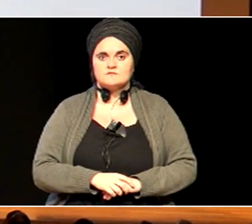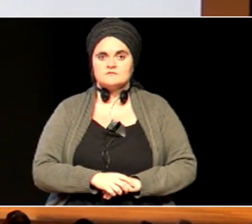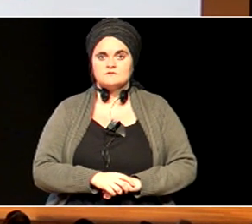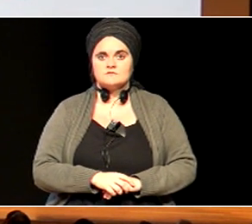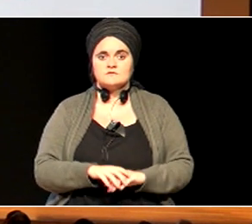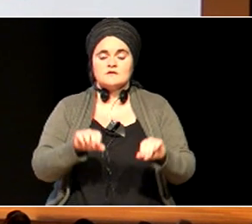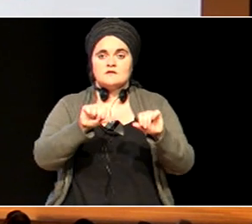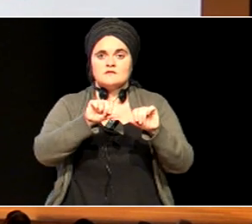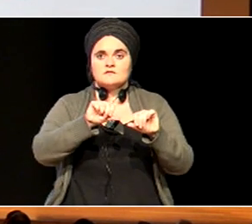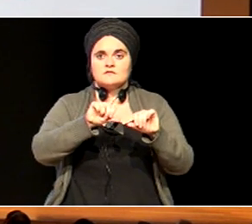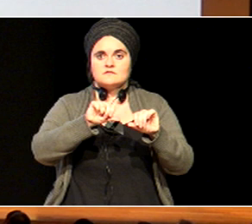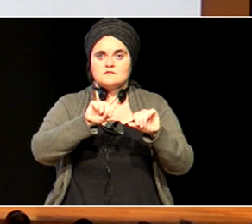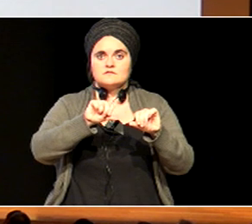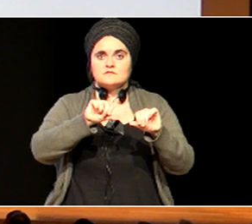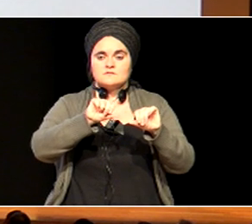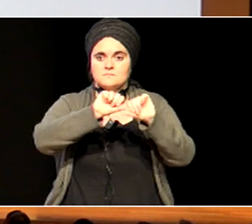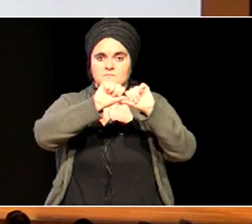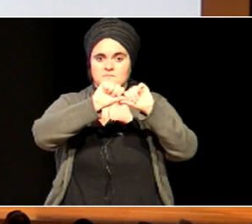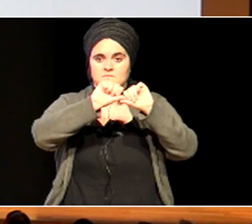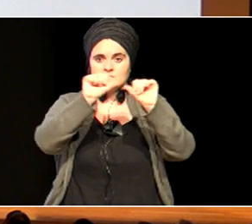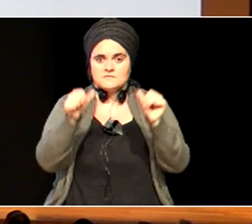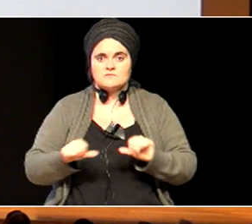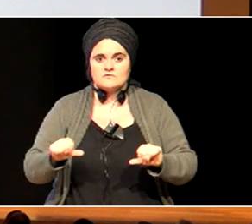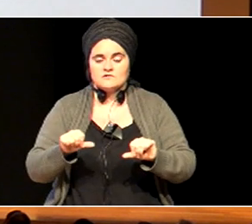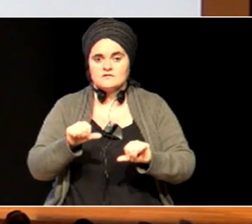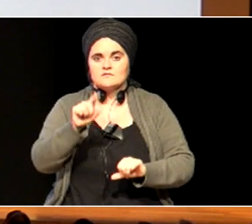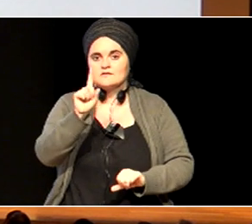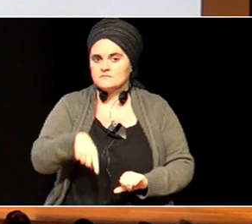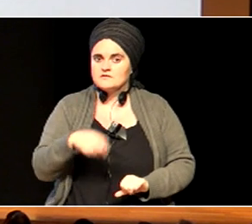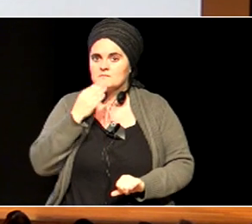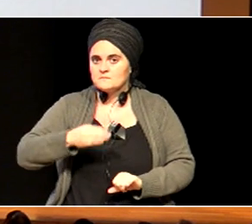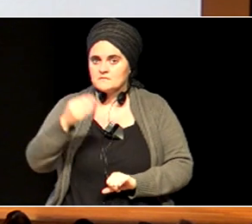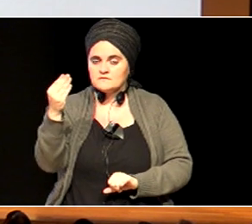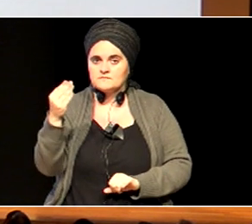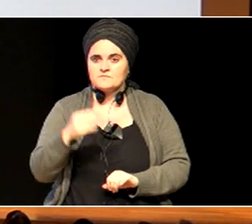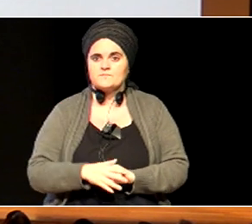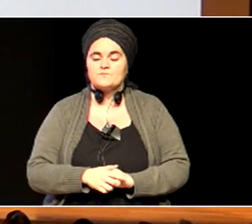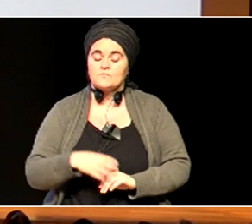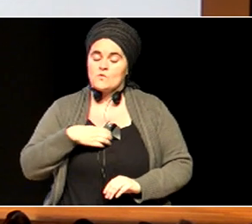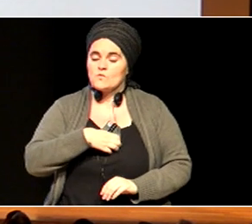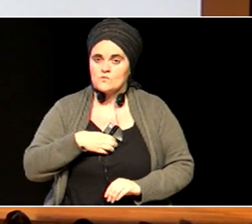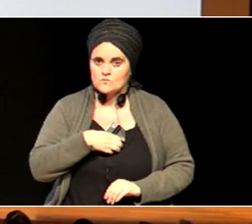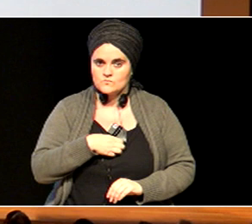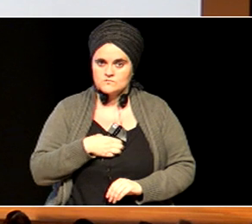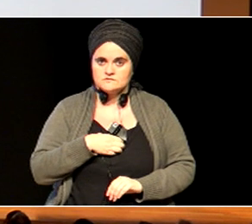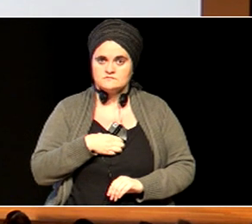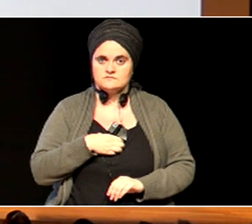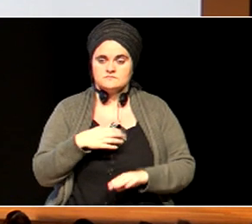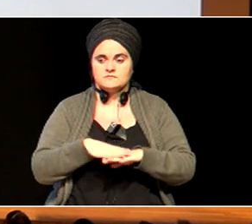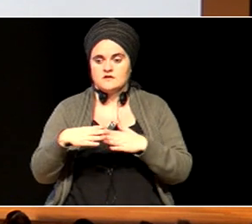evidentzia, nonarri tutakoen, erabila, orokortzea, ba, kostatzen zaigu, baina, gero eta,